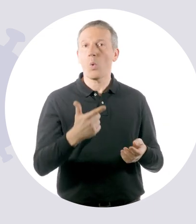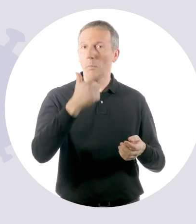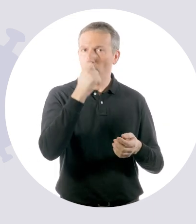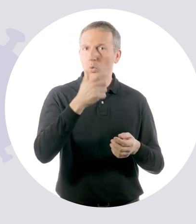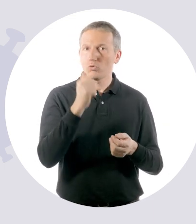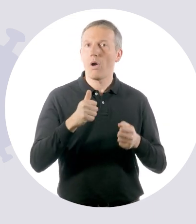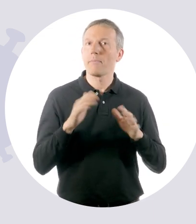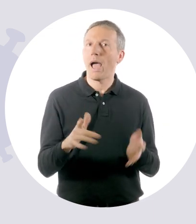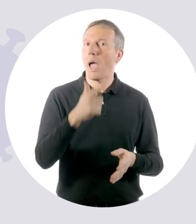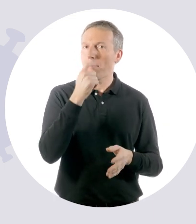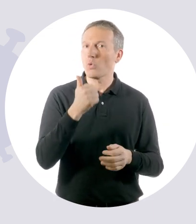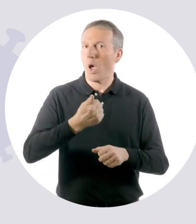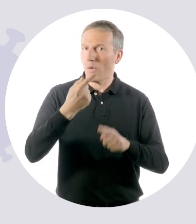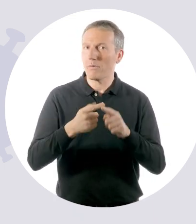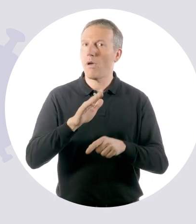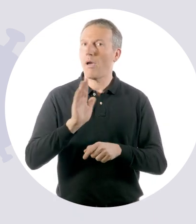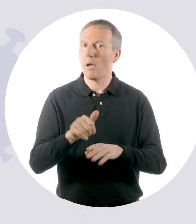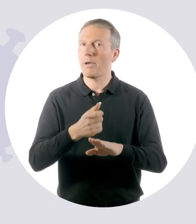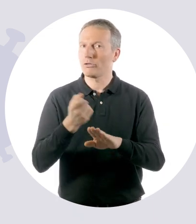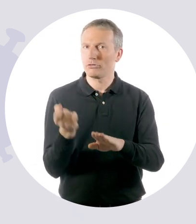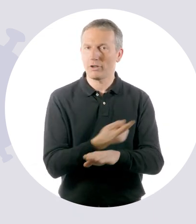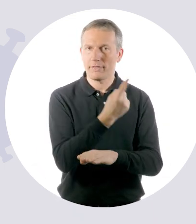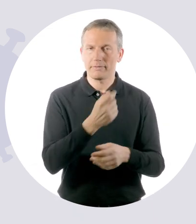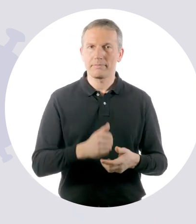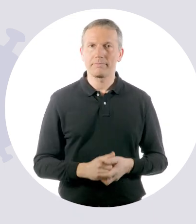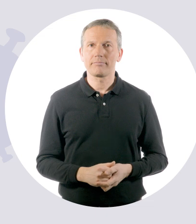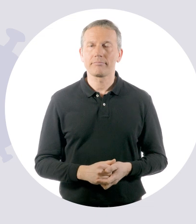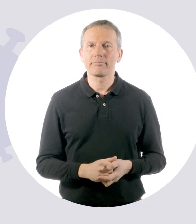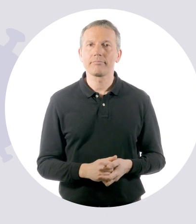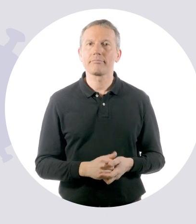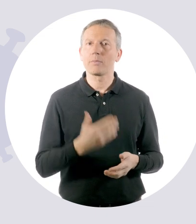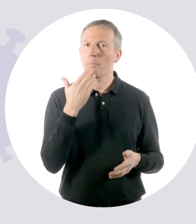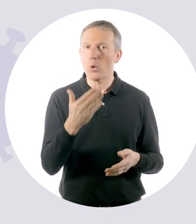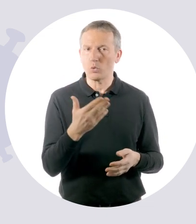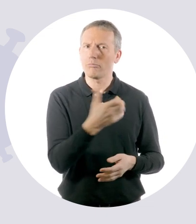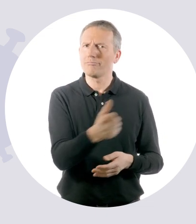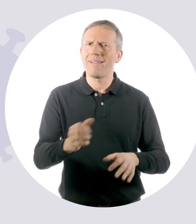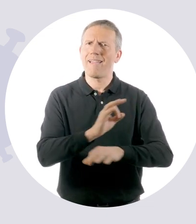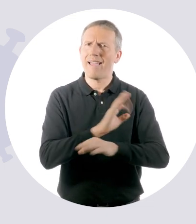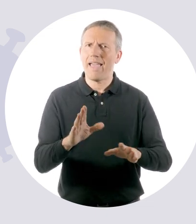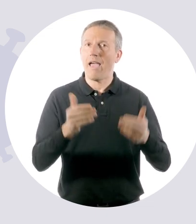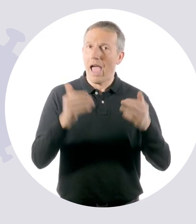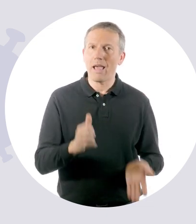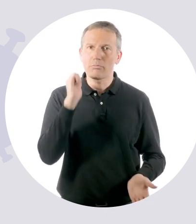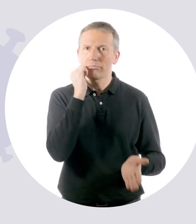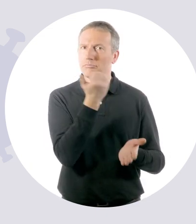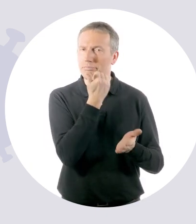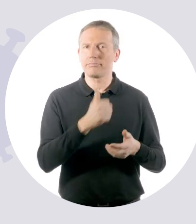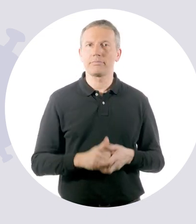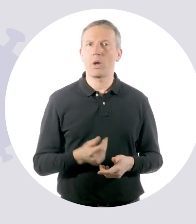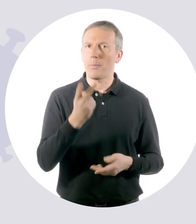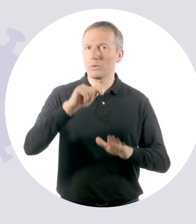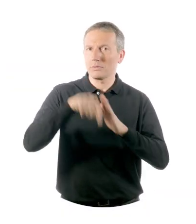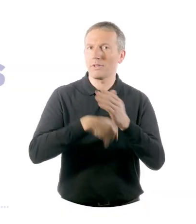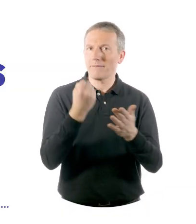dans votre coude ou dans un mouchoir. Utilisez des mouchoirs à usage unique puis jetez-les. Saluez sans serrer la main et arrêtez les